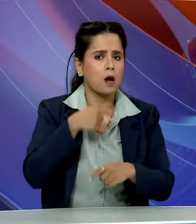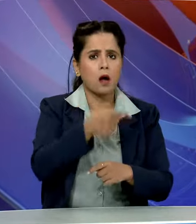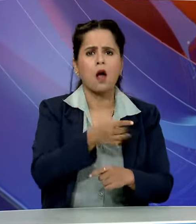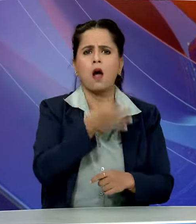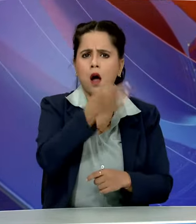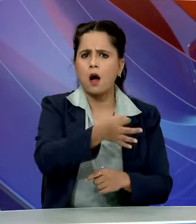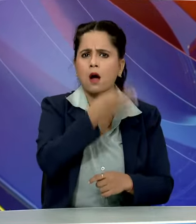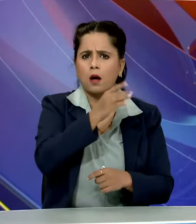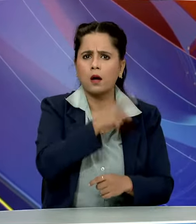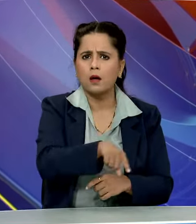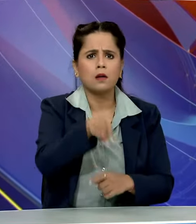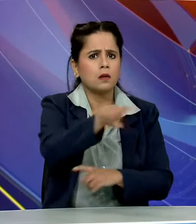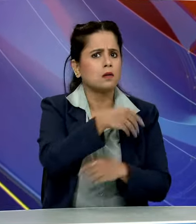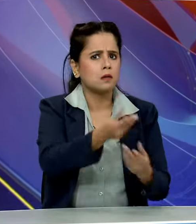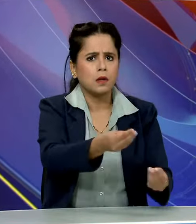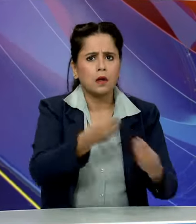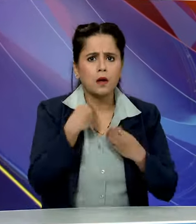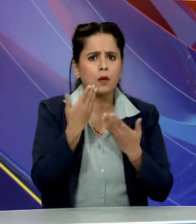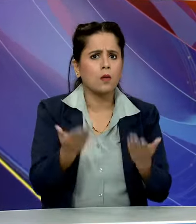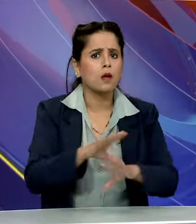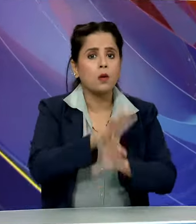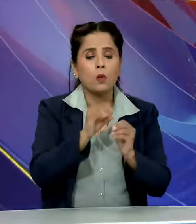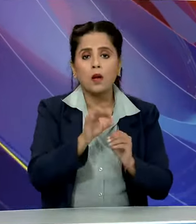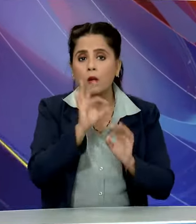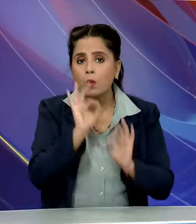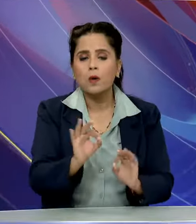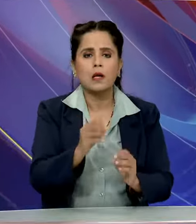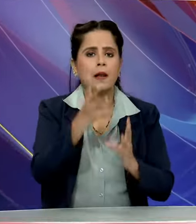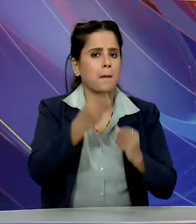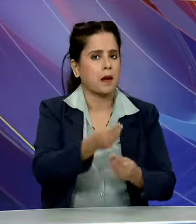के बावजूद नहीं उपलग्द कराये सही आँकडे